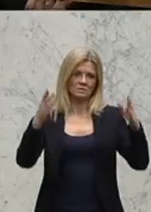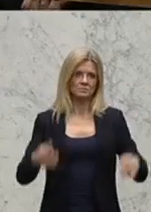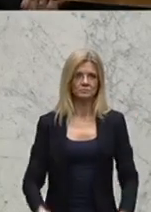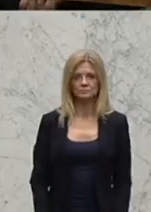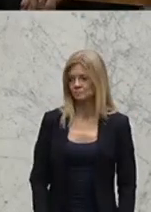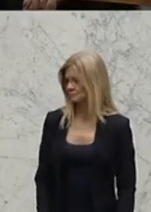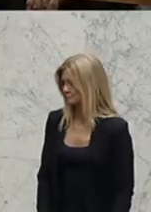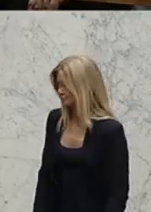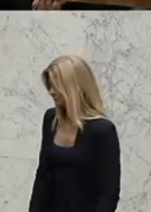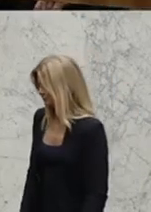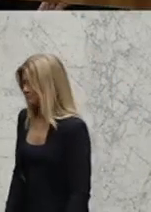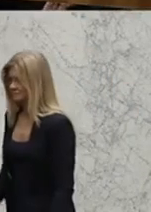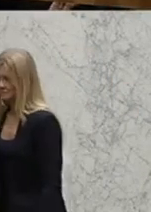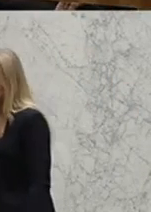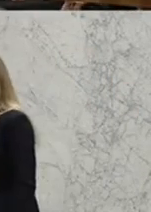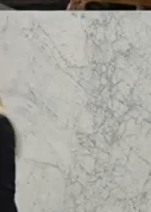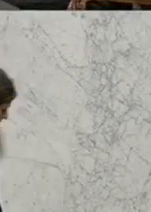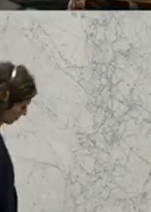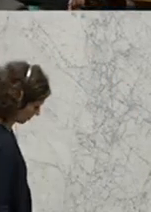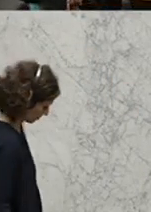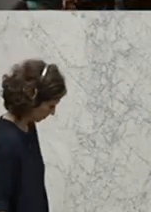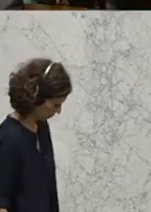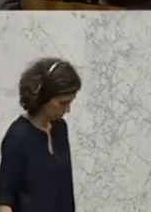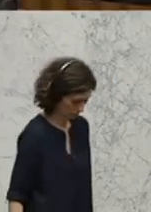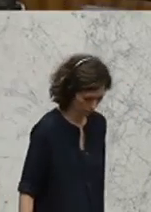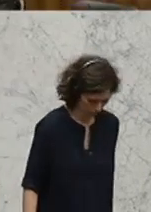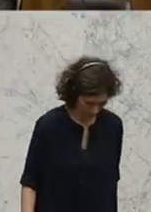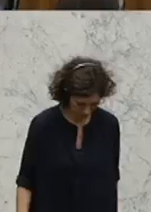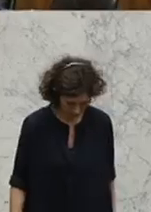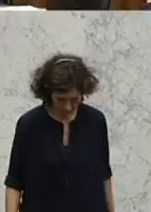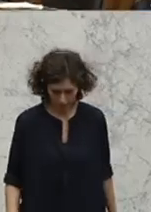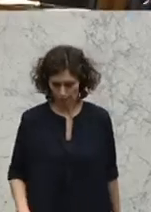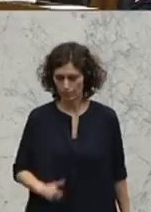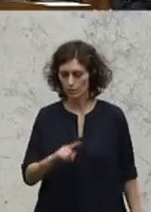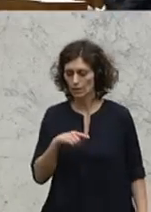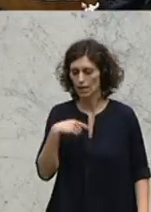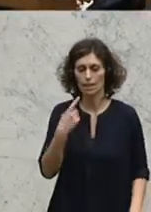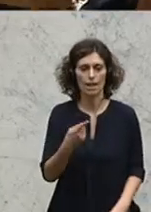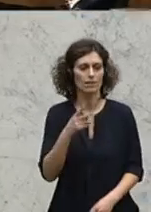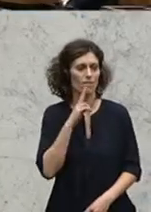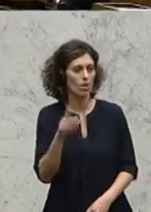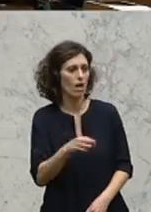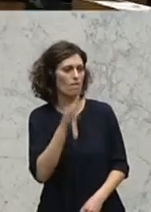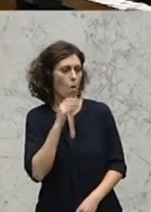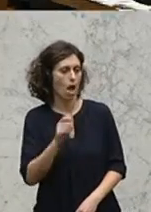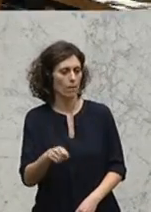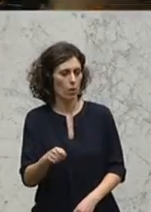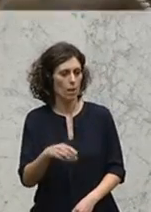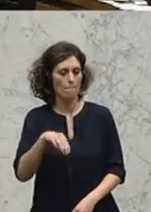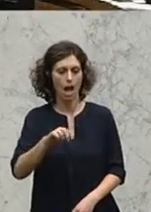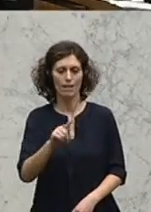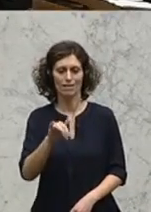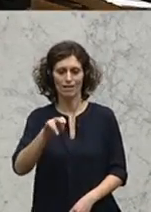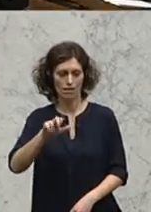Um Frauen auf der Flucht ausreichend Sicherheit zu gewährleisten, müssten mehr Mittel in die Hand genommen werden, fordert Claudia-Angela Garmon von